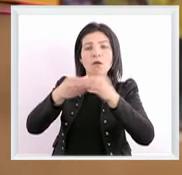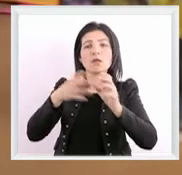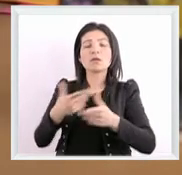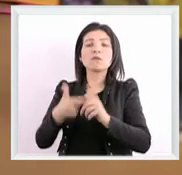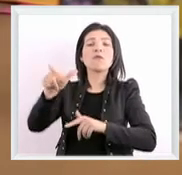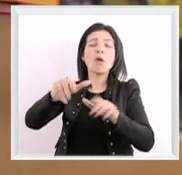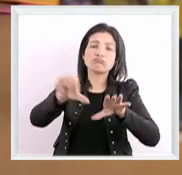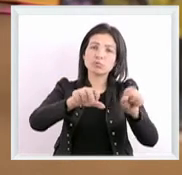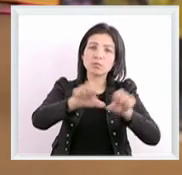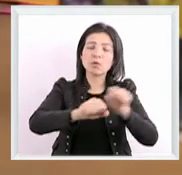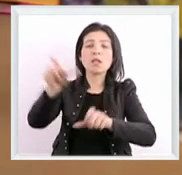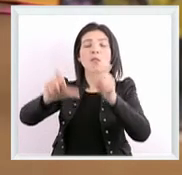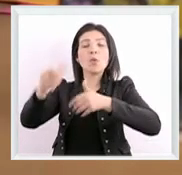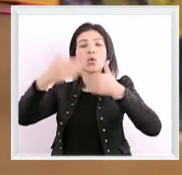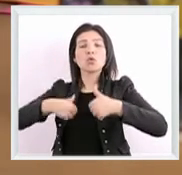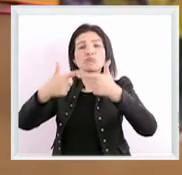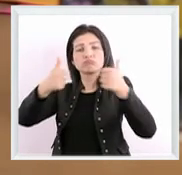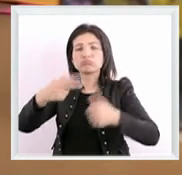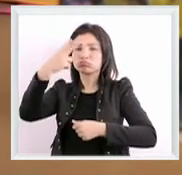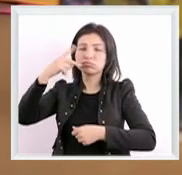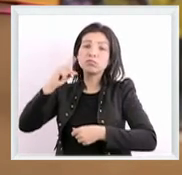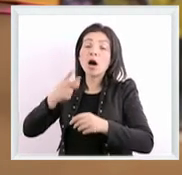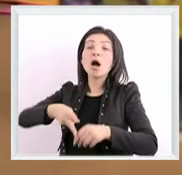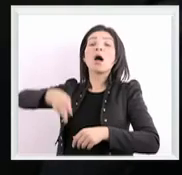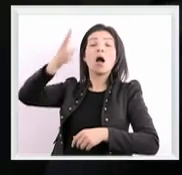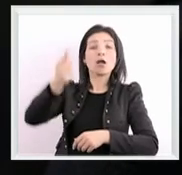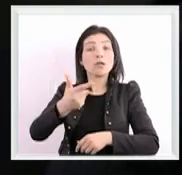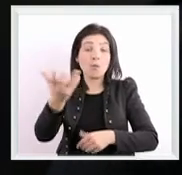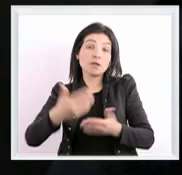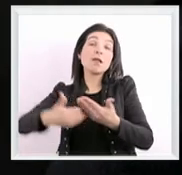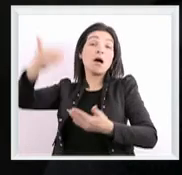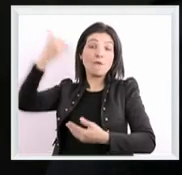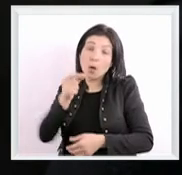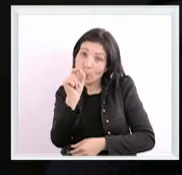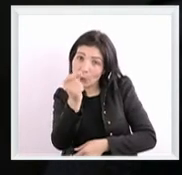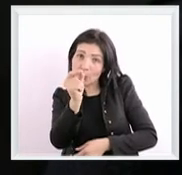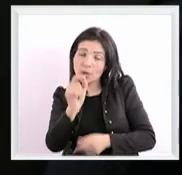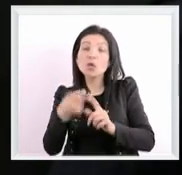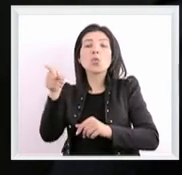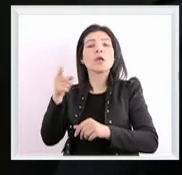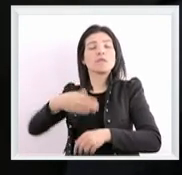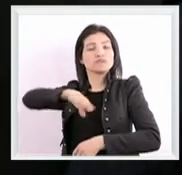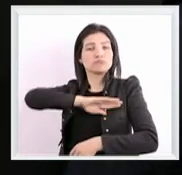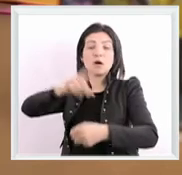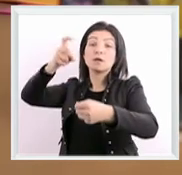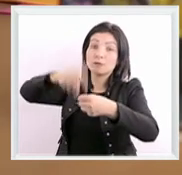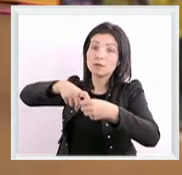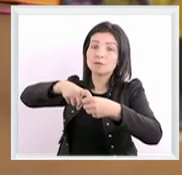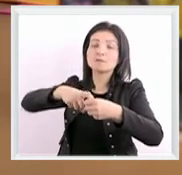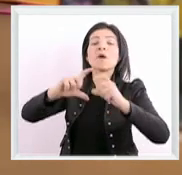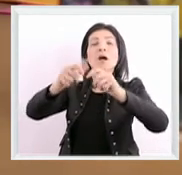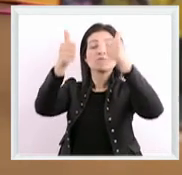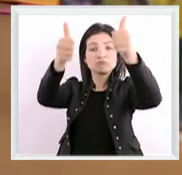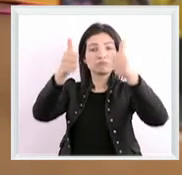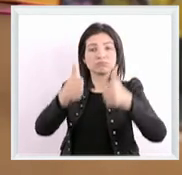نستقبلو ناس واضعي تقعاقة أكثر من النمبر اللي كان قبل دونك هذي الكوليكا ساهم باش يعطي